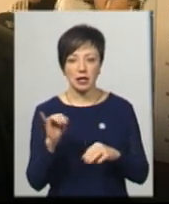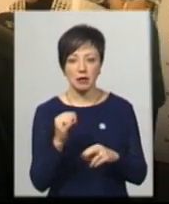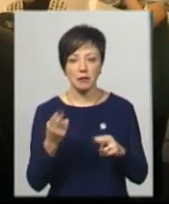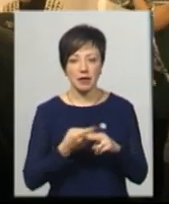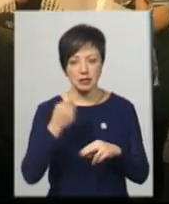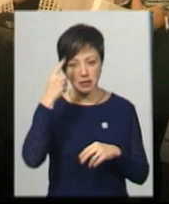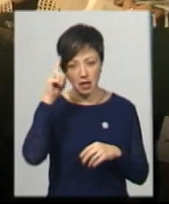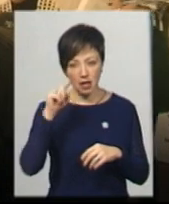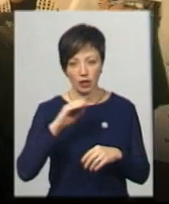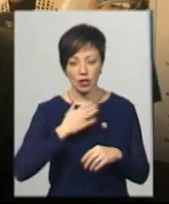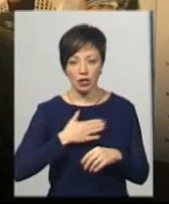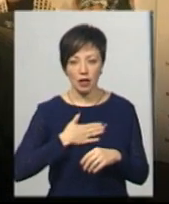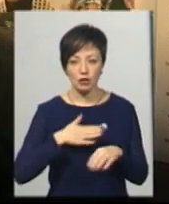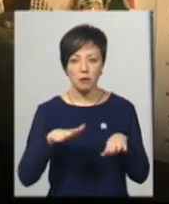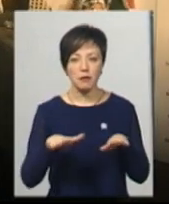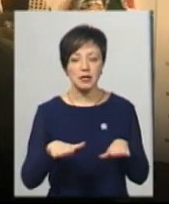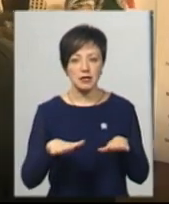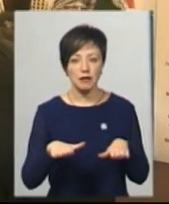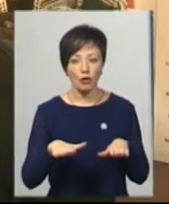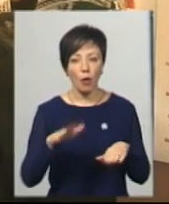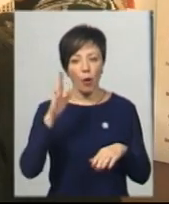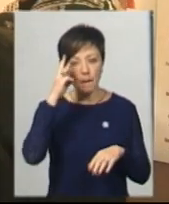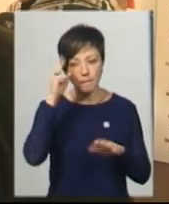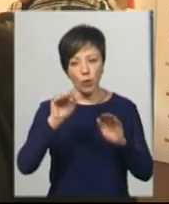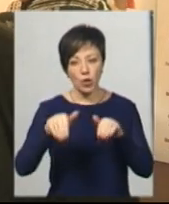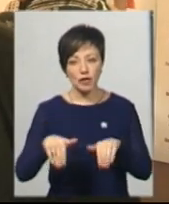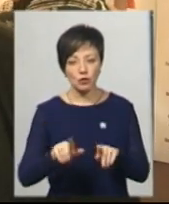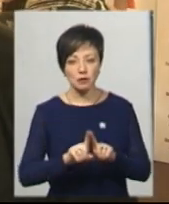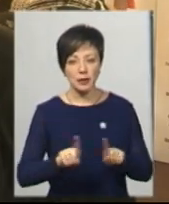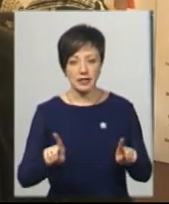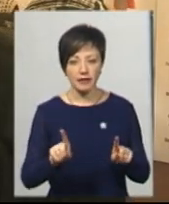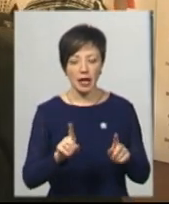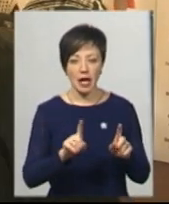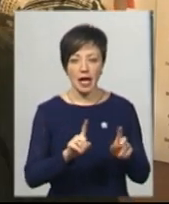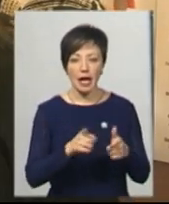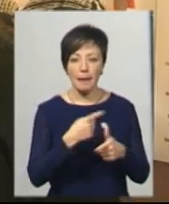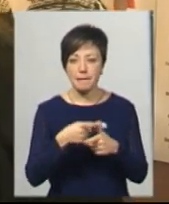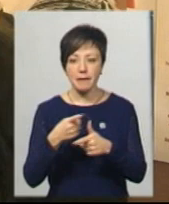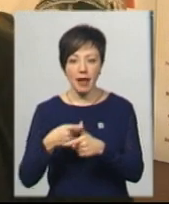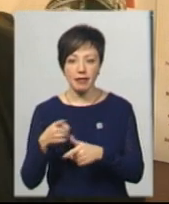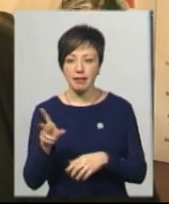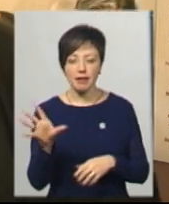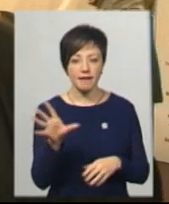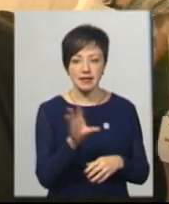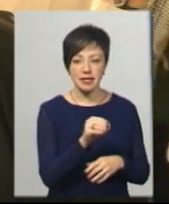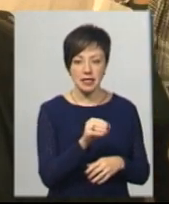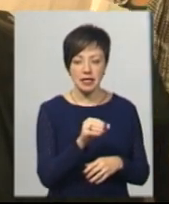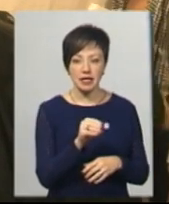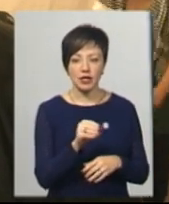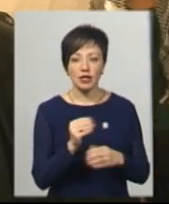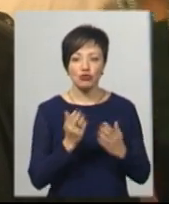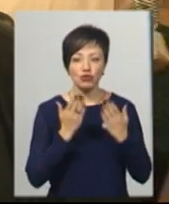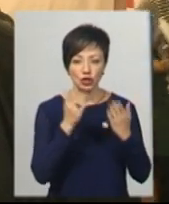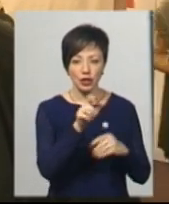знання нашої місцевої подільської специфіки імен, то не всі читачі,